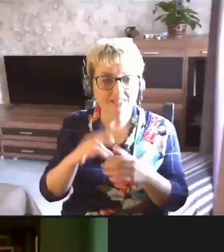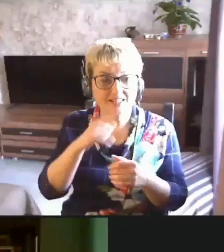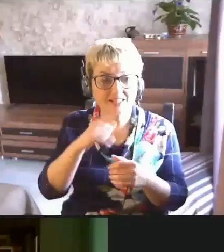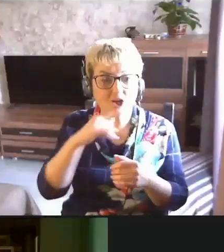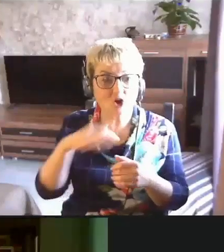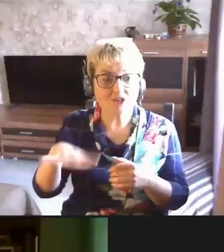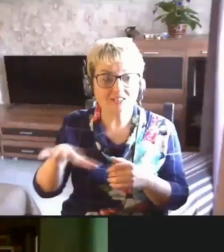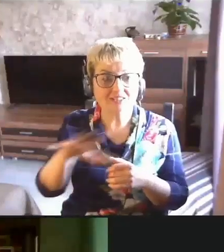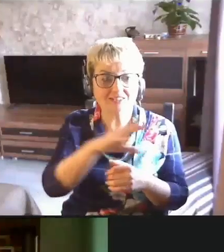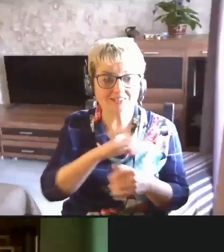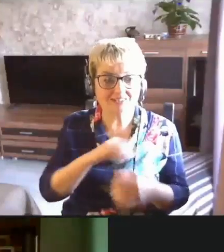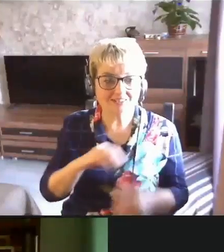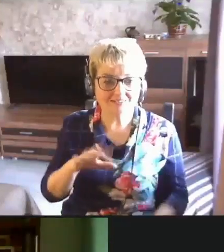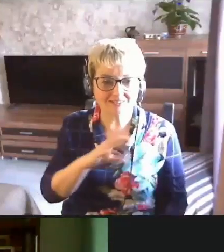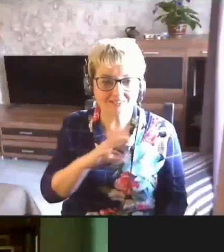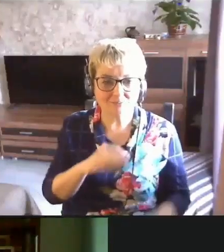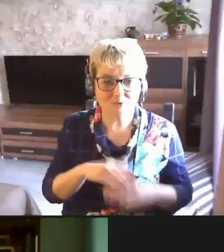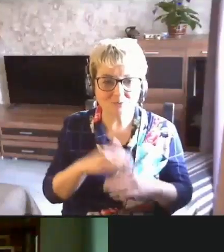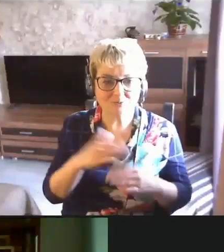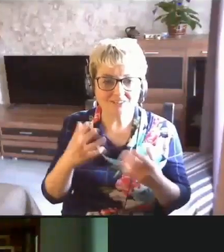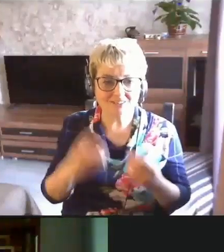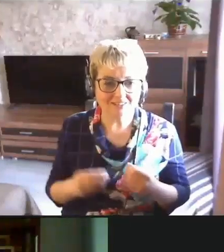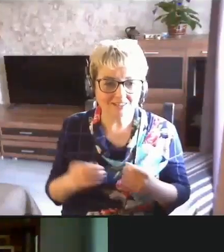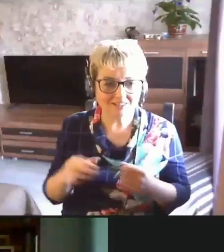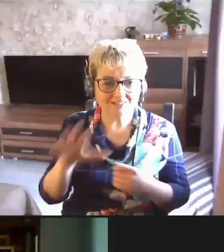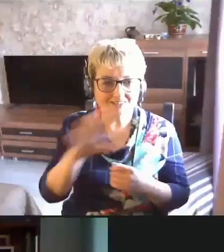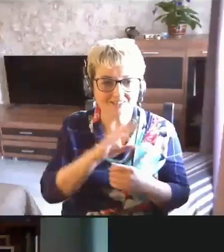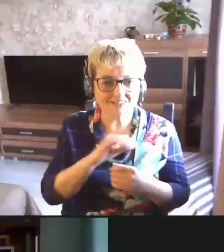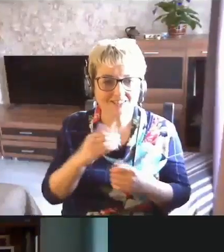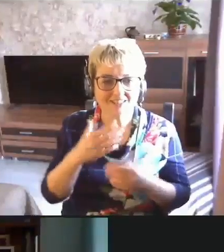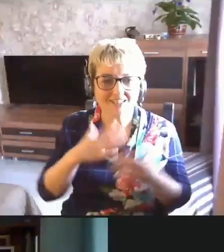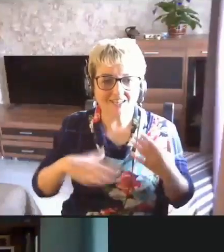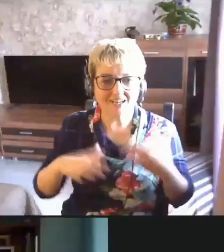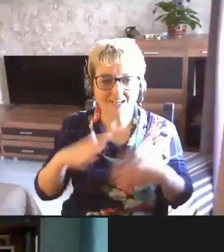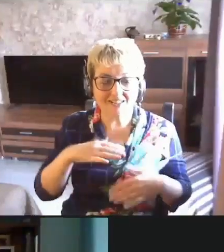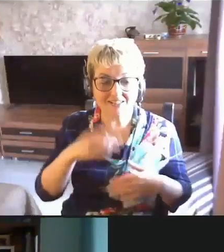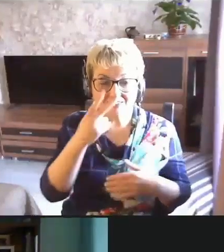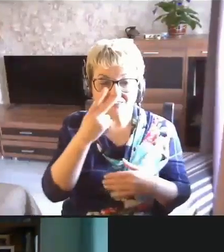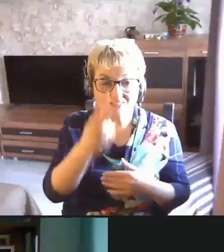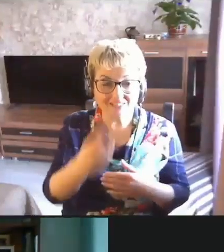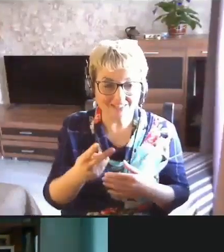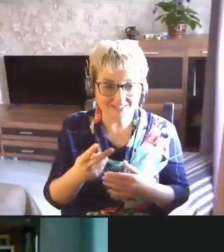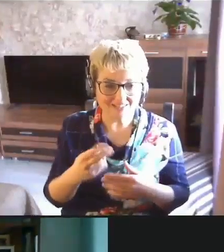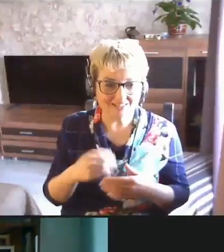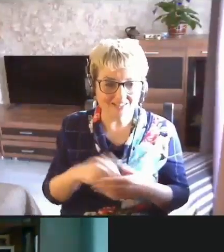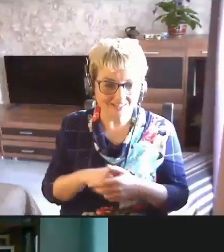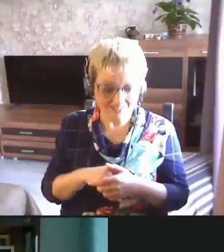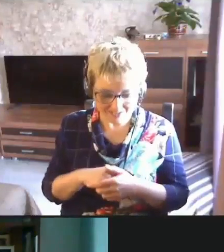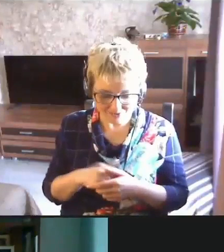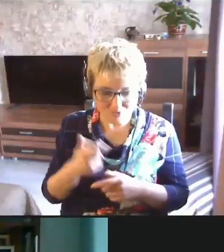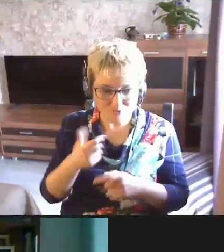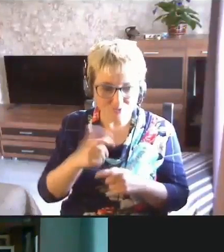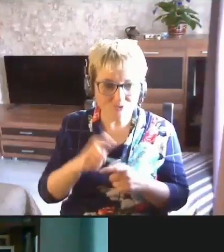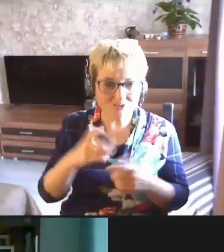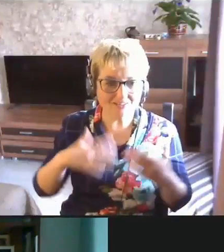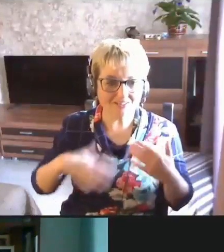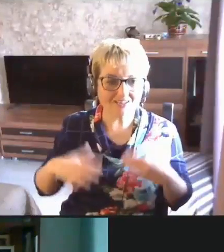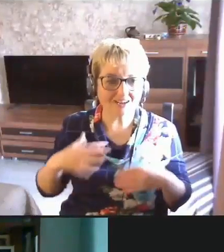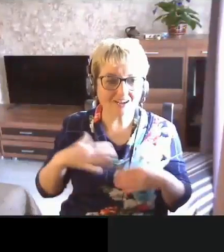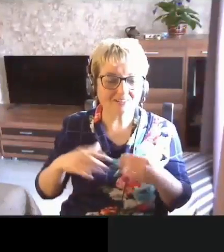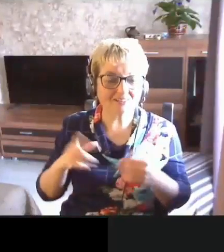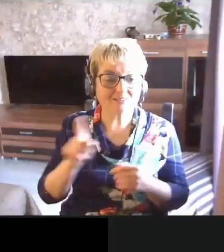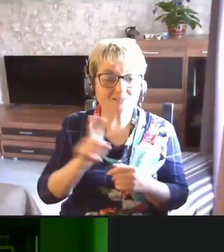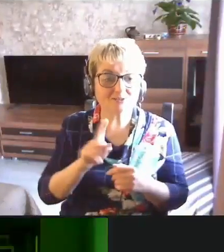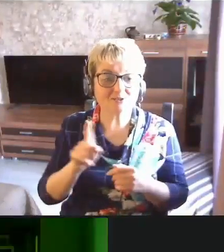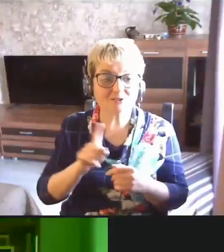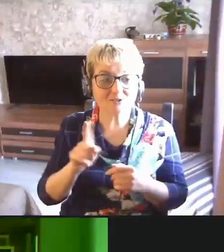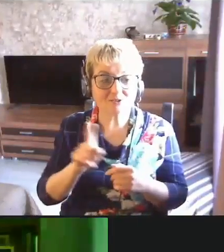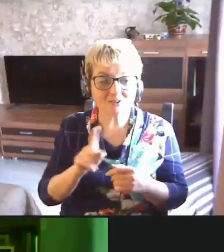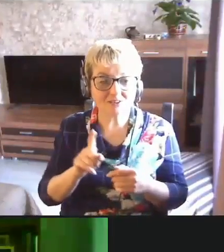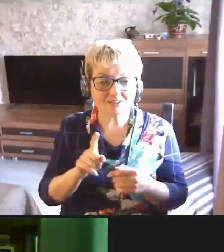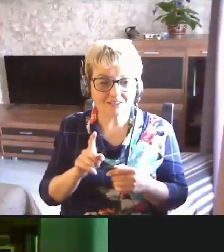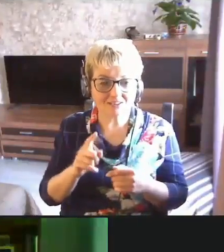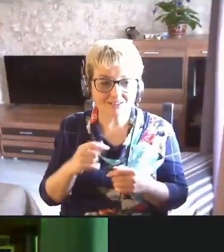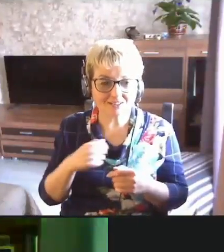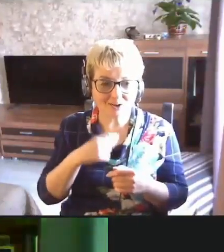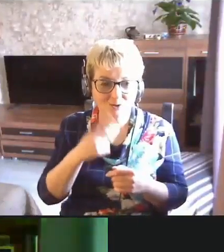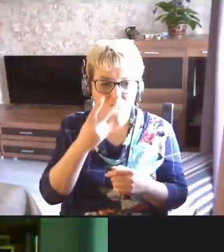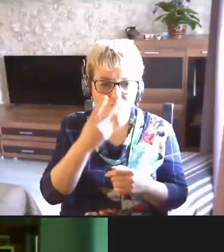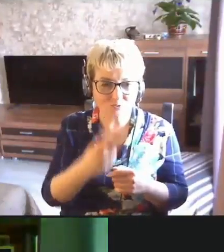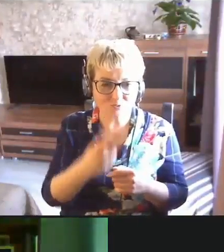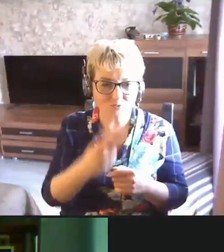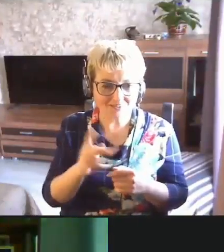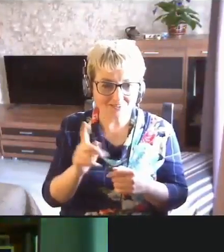Всем добрый день. Всех раз видеть. Очень отрадно, что я уже видел